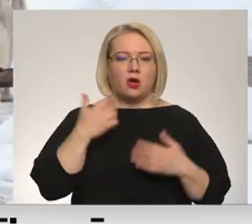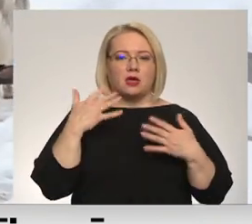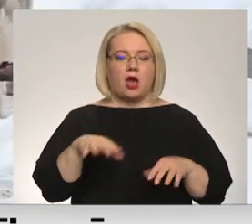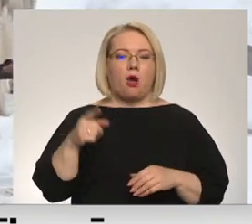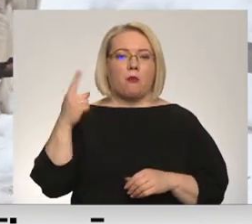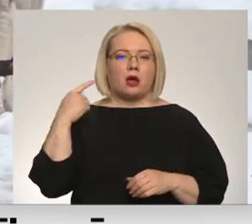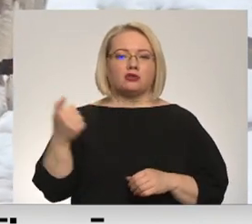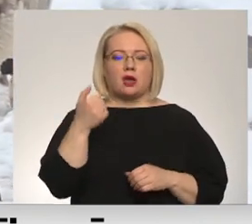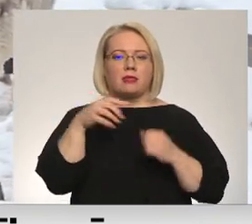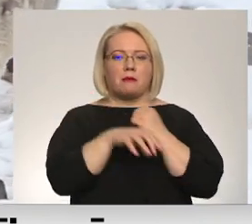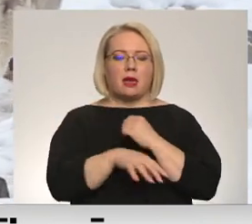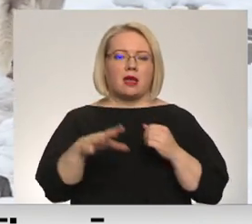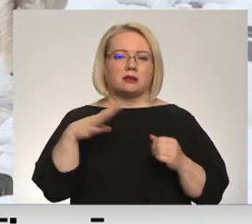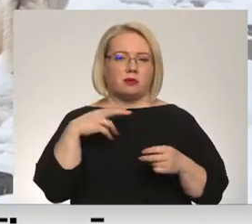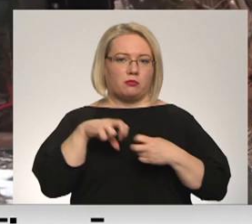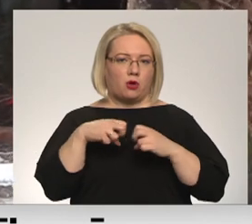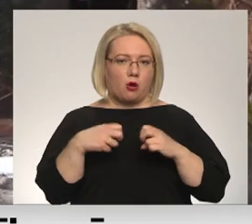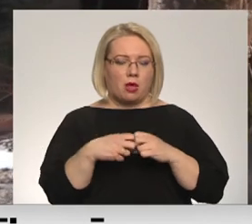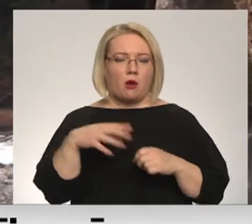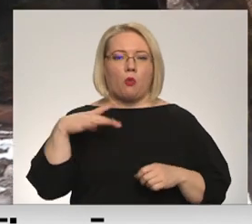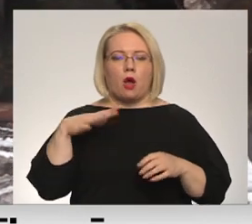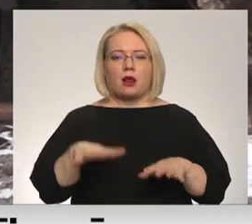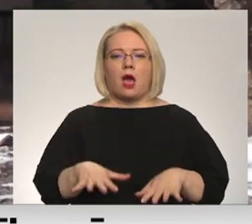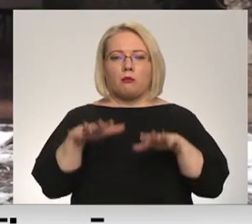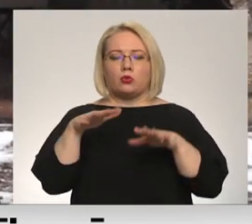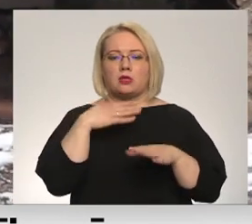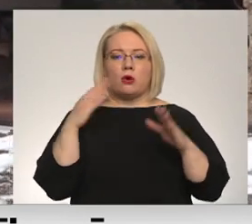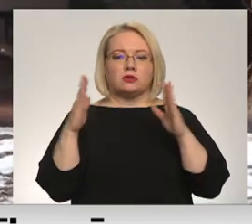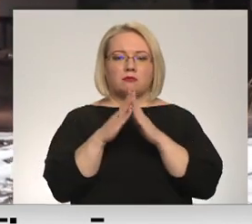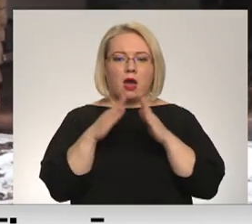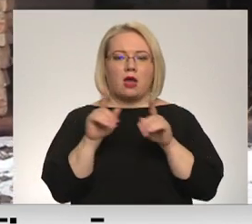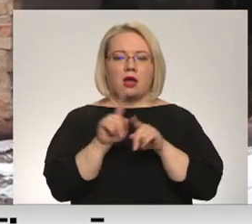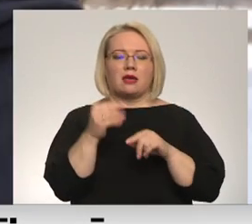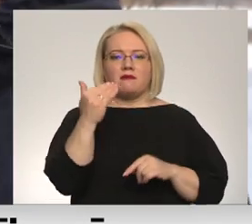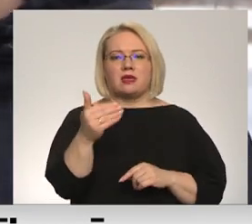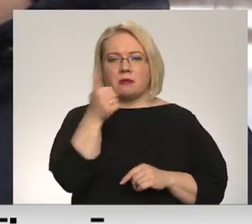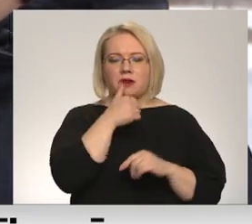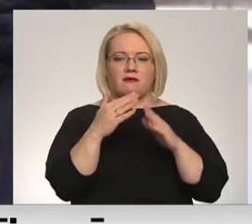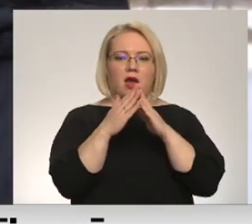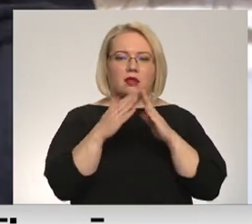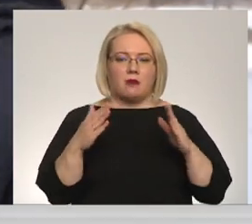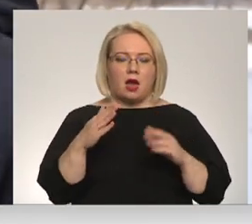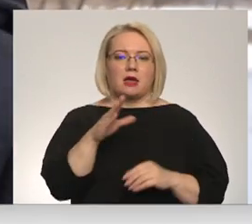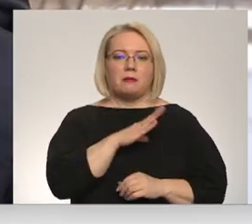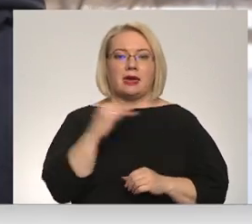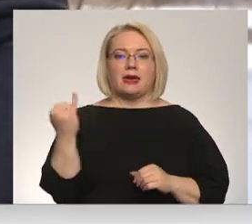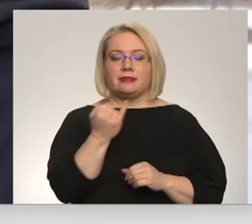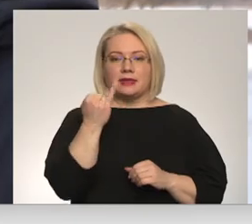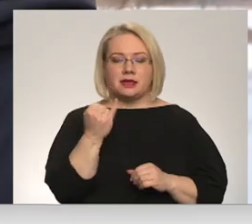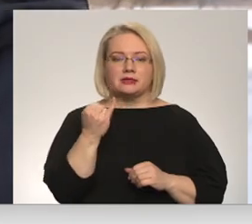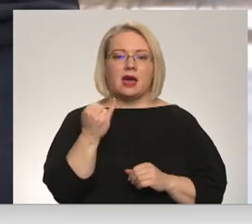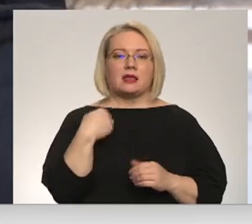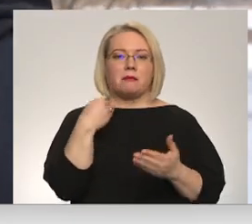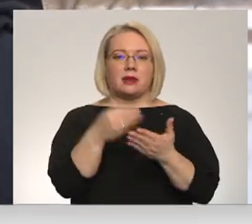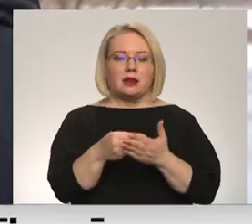aizdītā gada izskaņā. Decembri ogre aplūta vairākas dzīvojamās mājas, to starp Gata. Nu, bija interesanti, jo te, ka mēs pirkām, mums neviens to